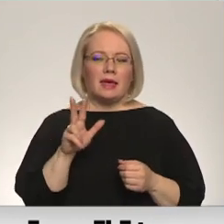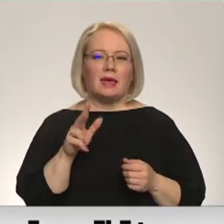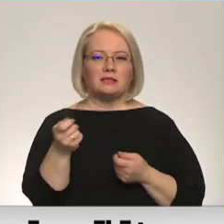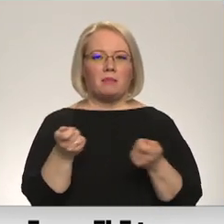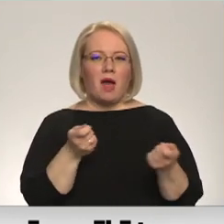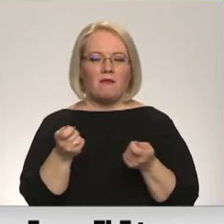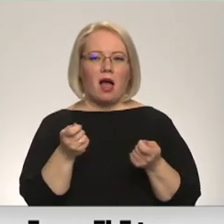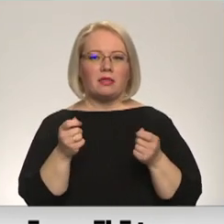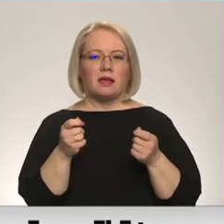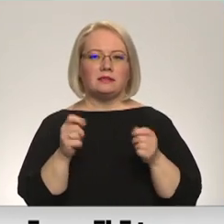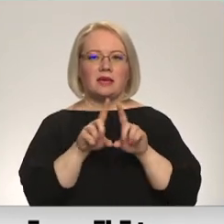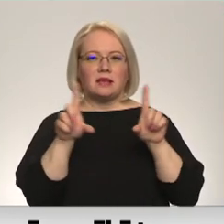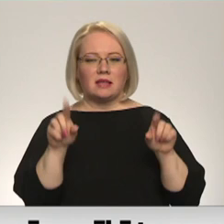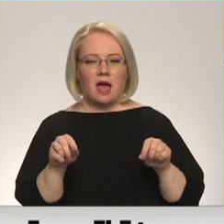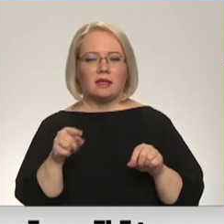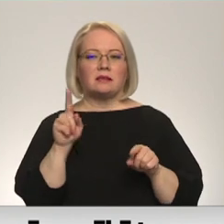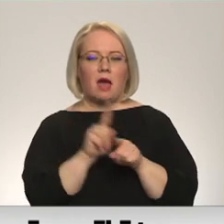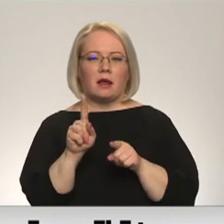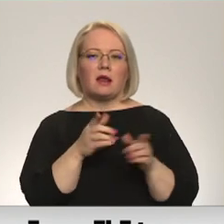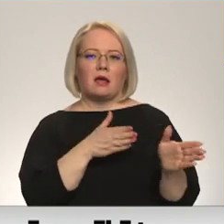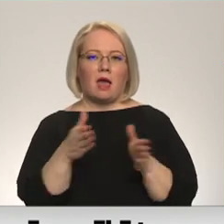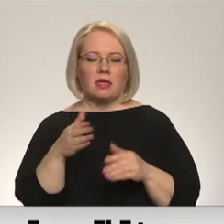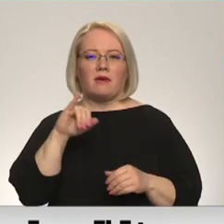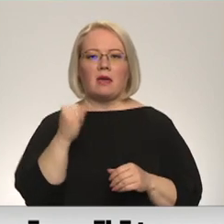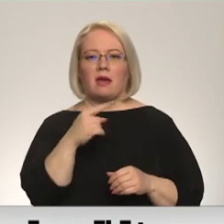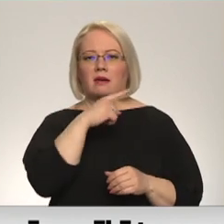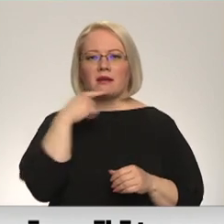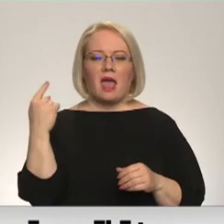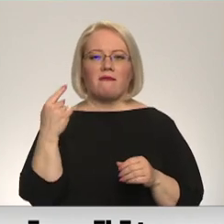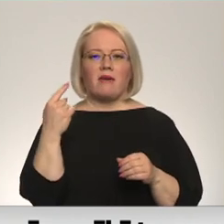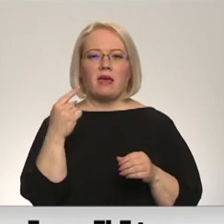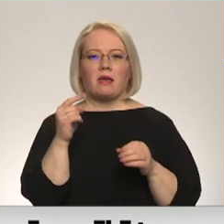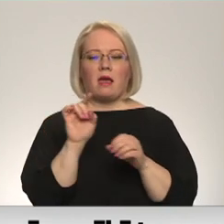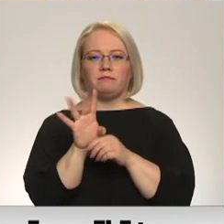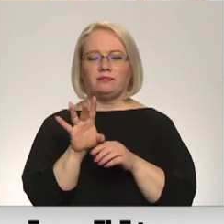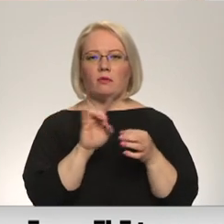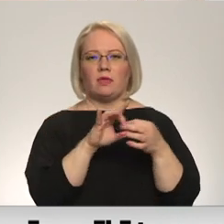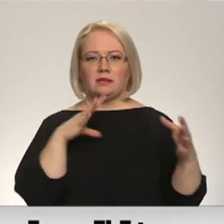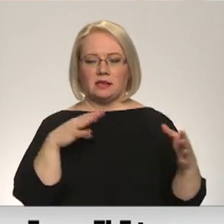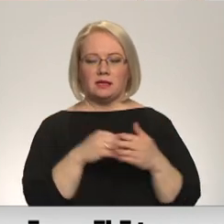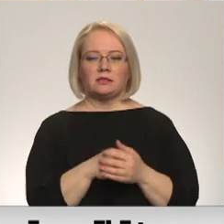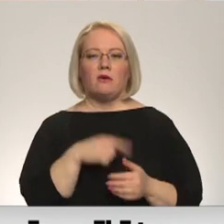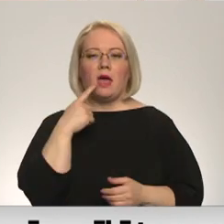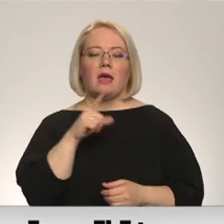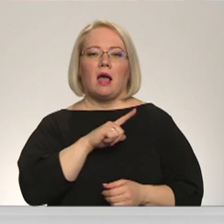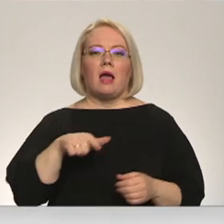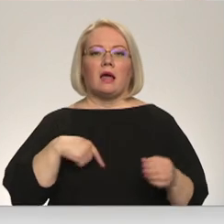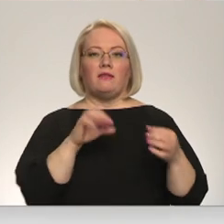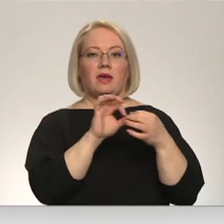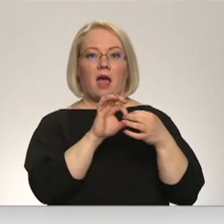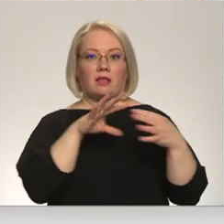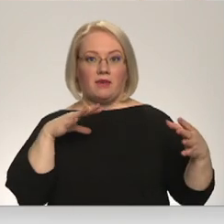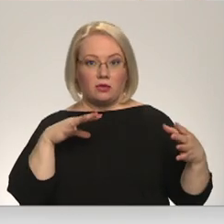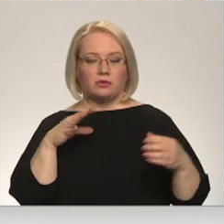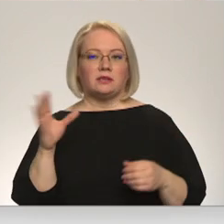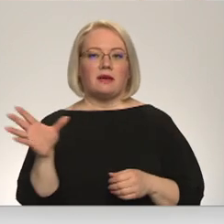šādam scenārijam būtu gatavi, un Latvija bez elektrips nepaliktu. Atvienošanās no Krievijas energo sistēmas būtībā nozīmē, ka